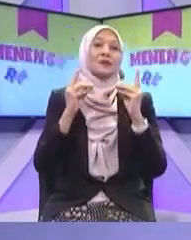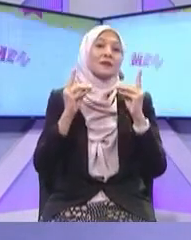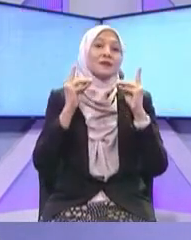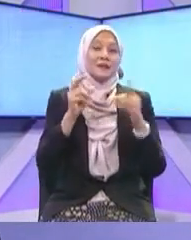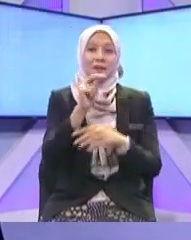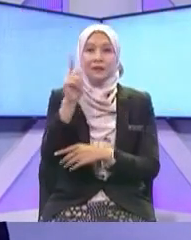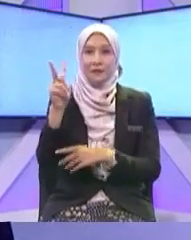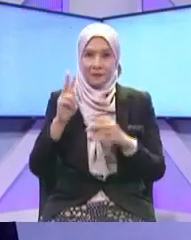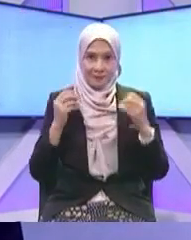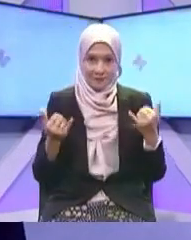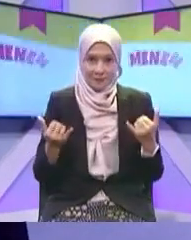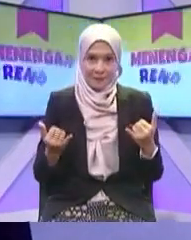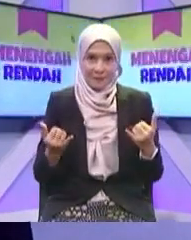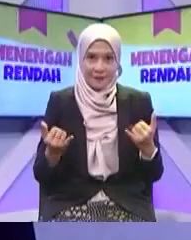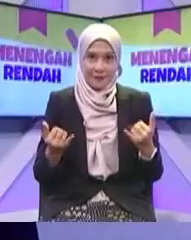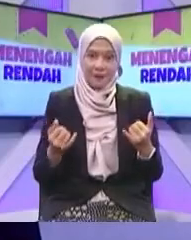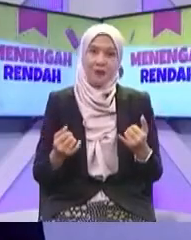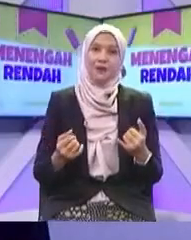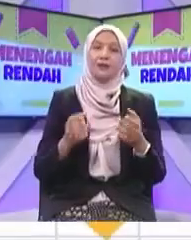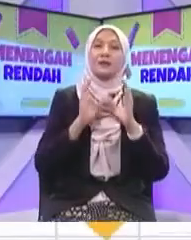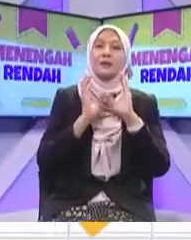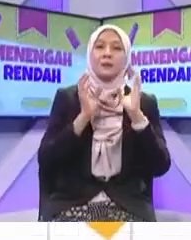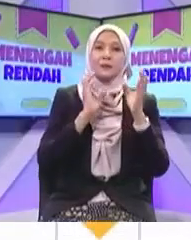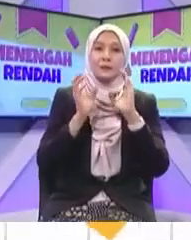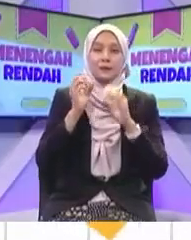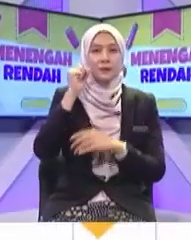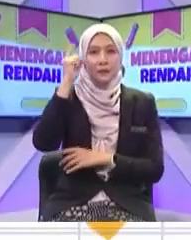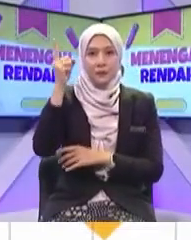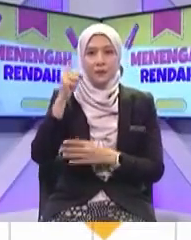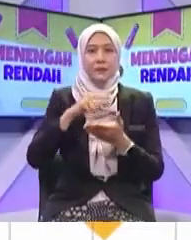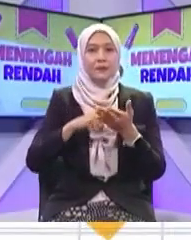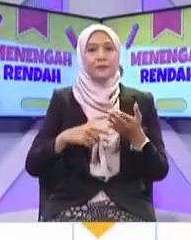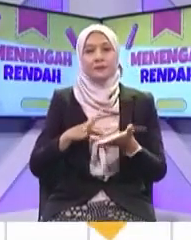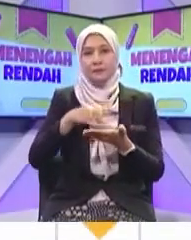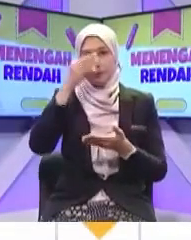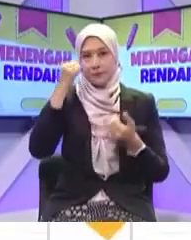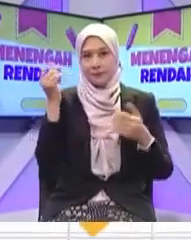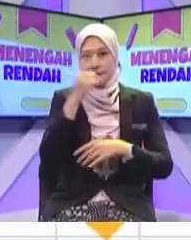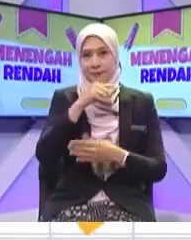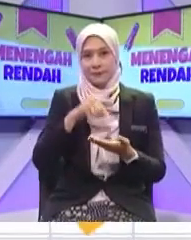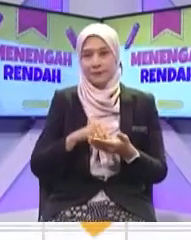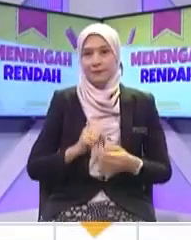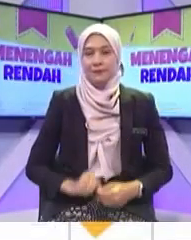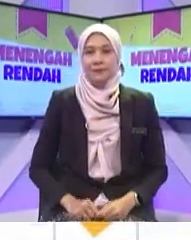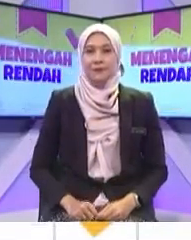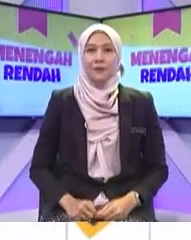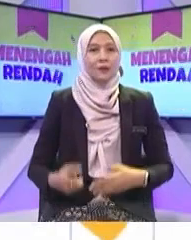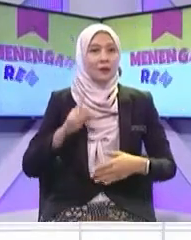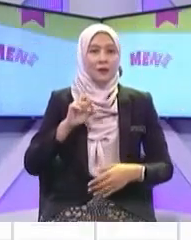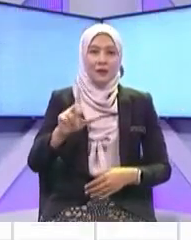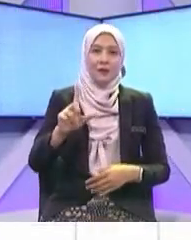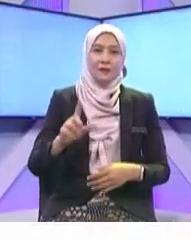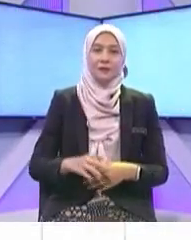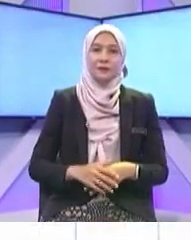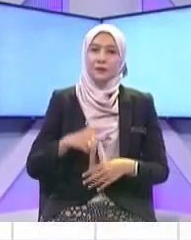Boleh tengok Saya mengajar Dan kita berkomunikasi Memahami apakah topik Yang kita belajar pada hari ni Sepantas kilat Yes Sepantas kilat